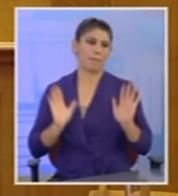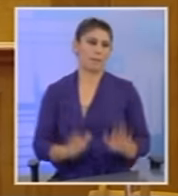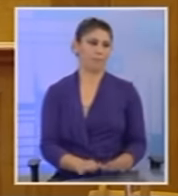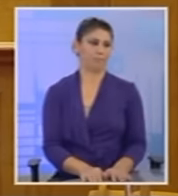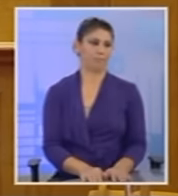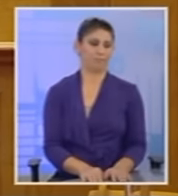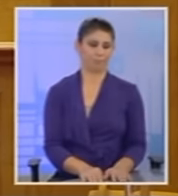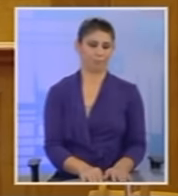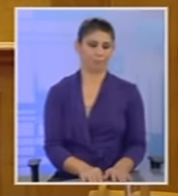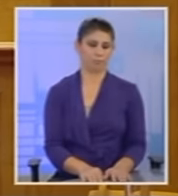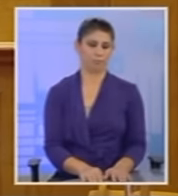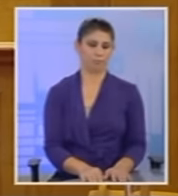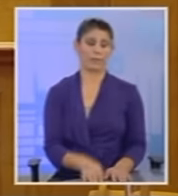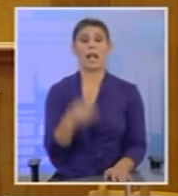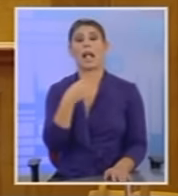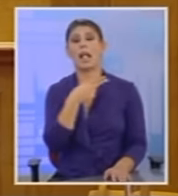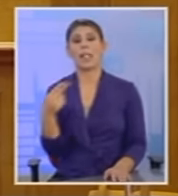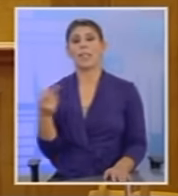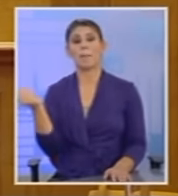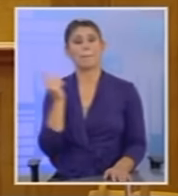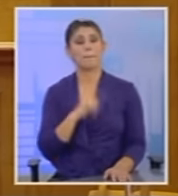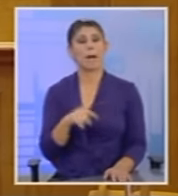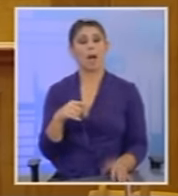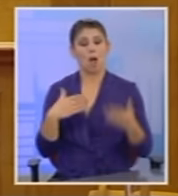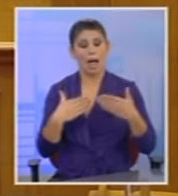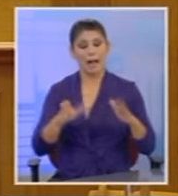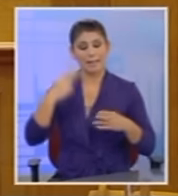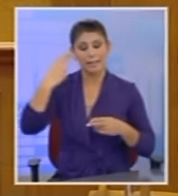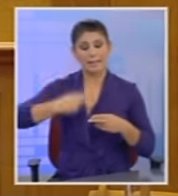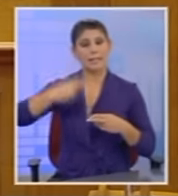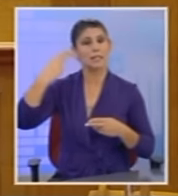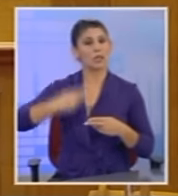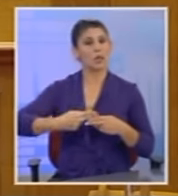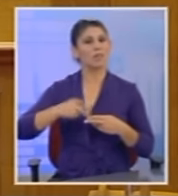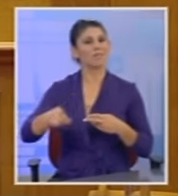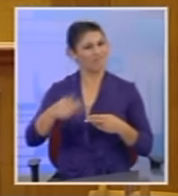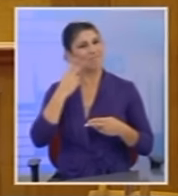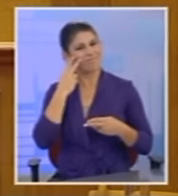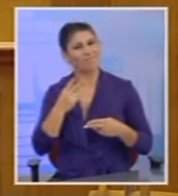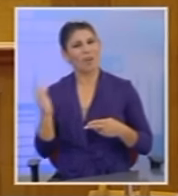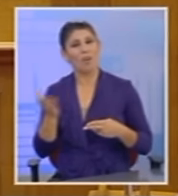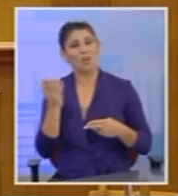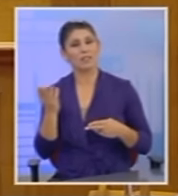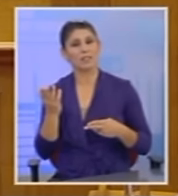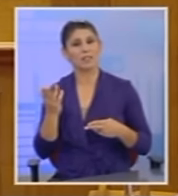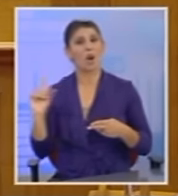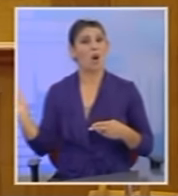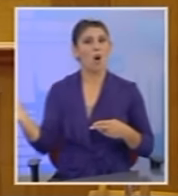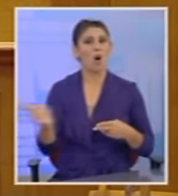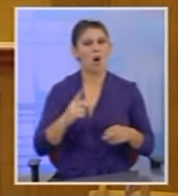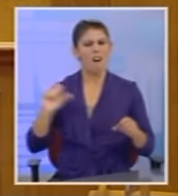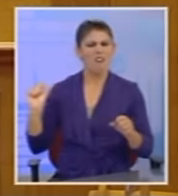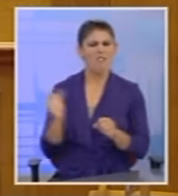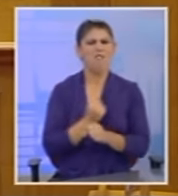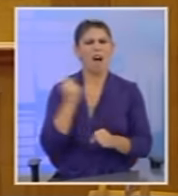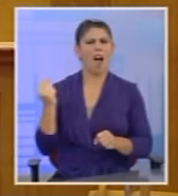Όσο για τα ανοιχτά σύνορα που λέγατε, βγαίνουν τώρα στη φόρα τι έχει γίνει. Όλοι οι τζιχαντιστές από τη Συρία